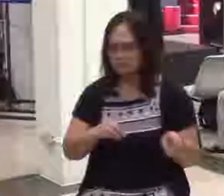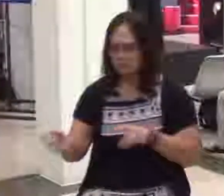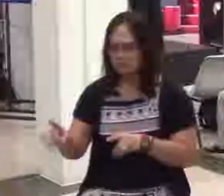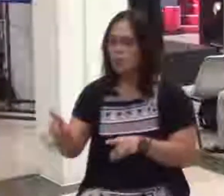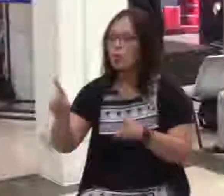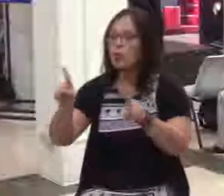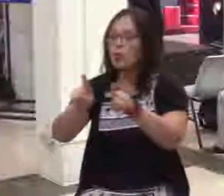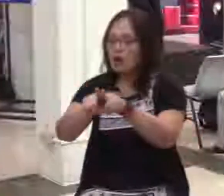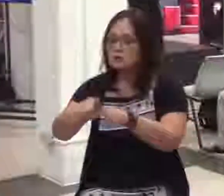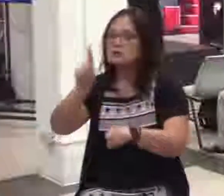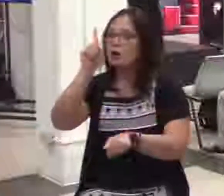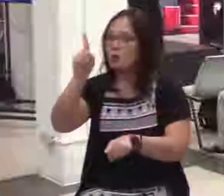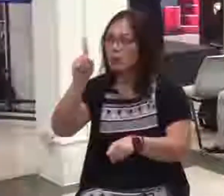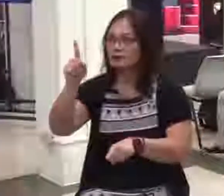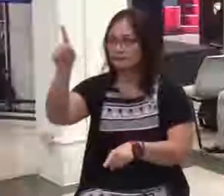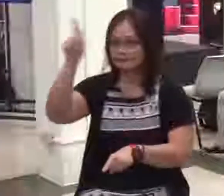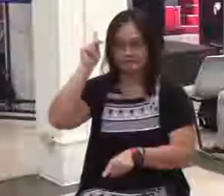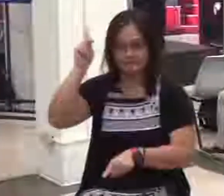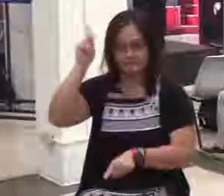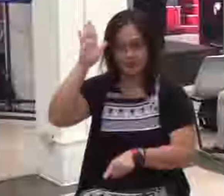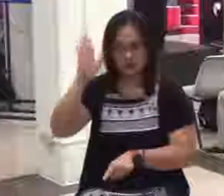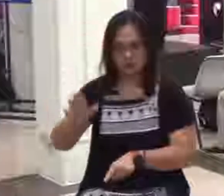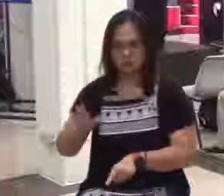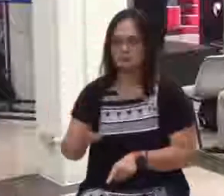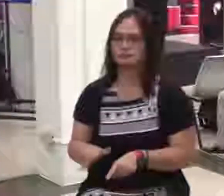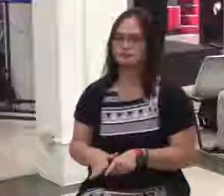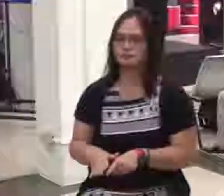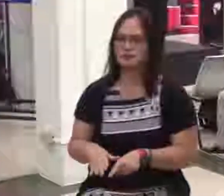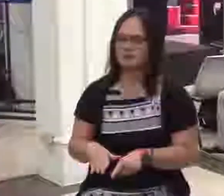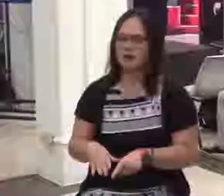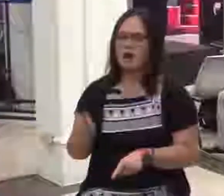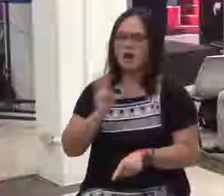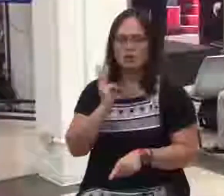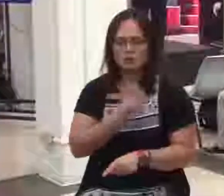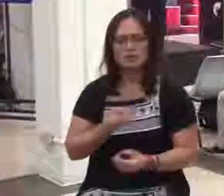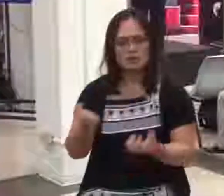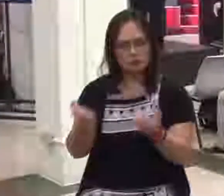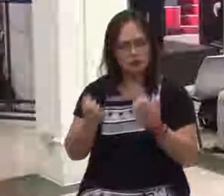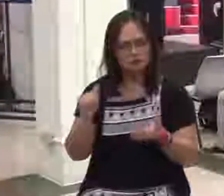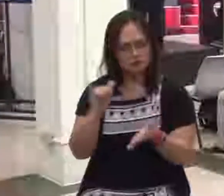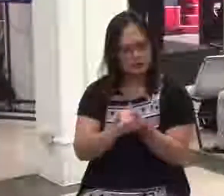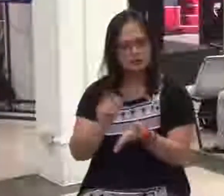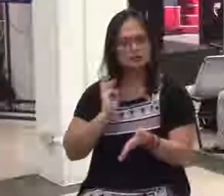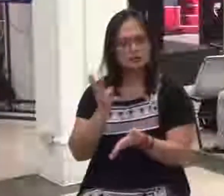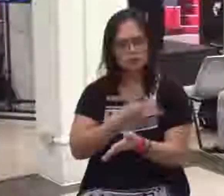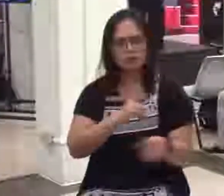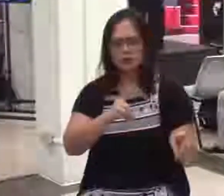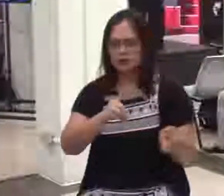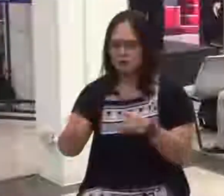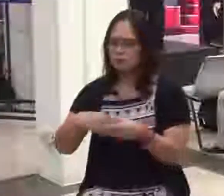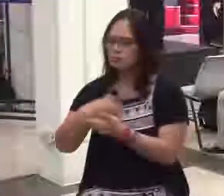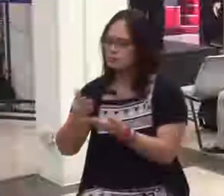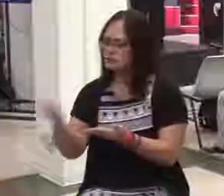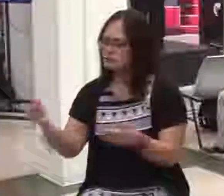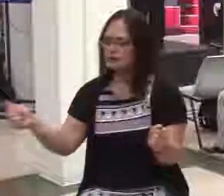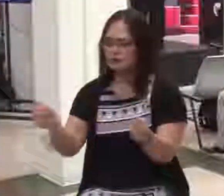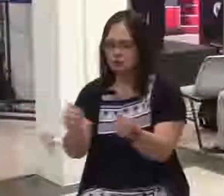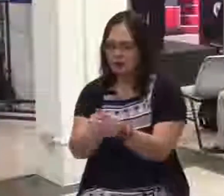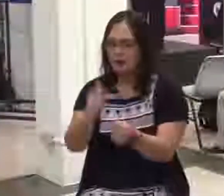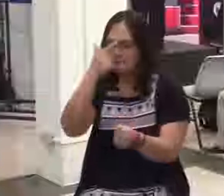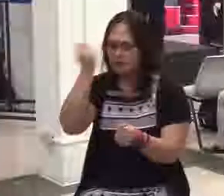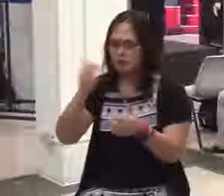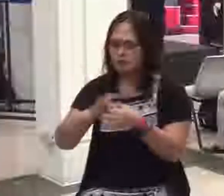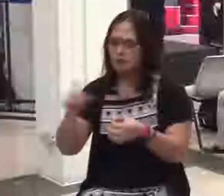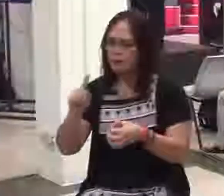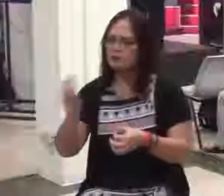Ang gusto po natin is this, that we can do something together because of what we are, because of who